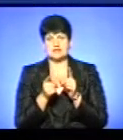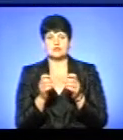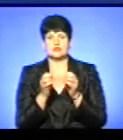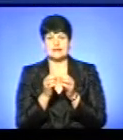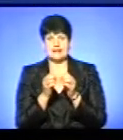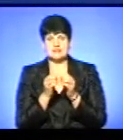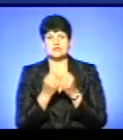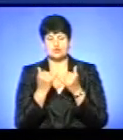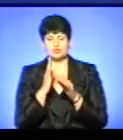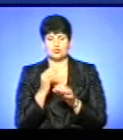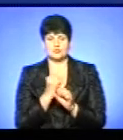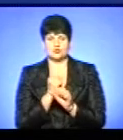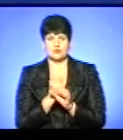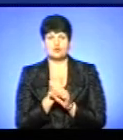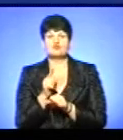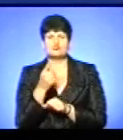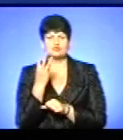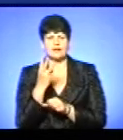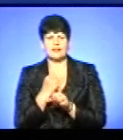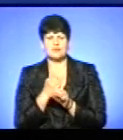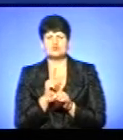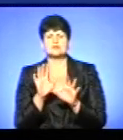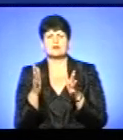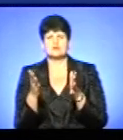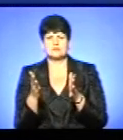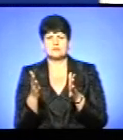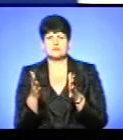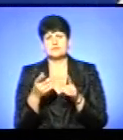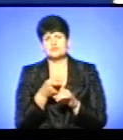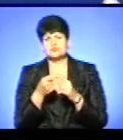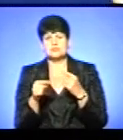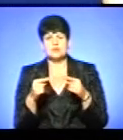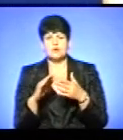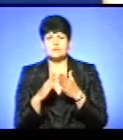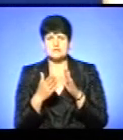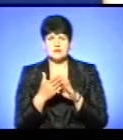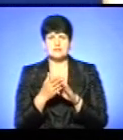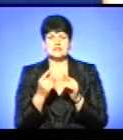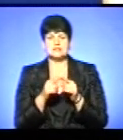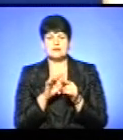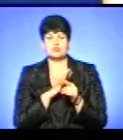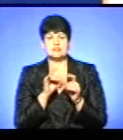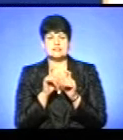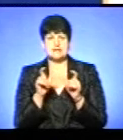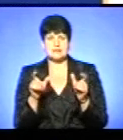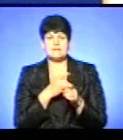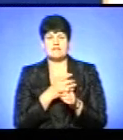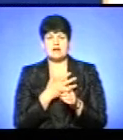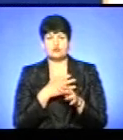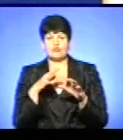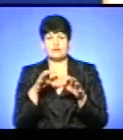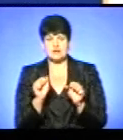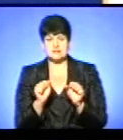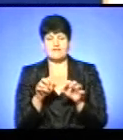року всі функціонуватимуть. Чому три не функціонують? Що сталося? В силу різних обставин, десь були заклади приватної власності, власник